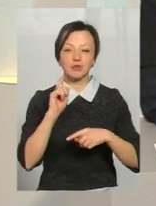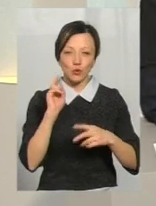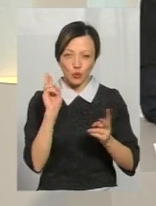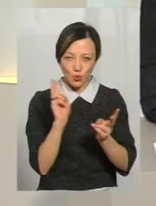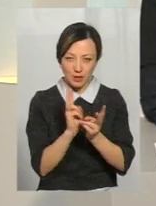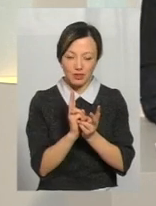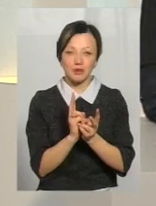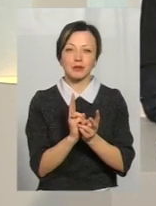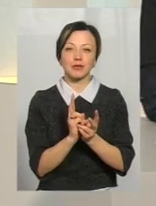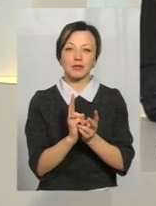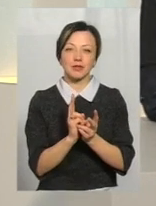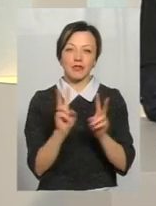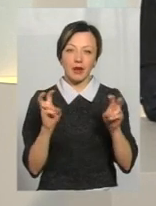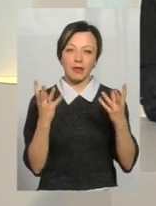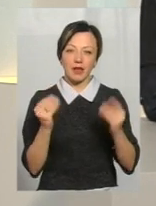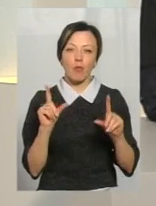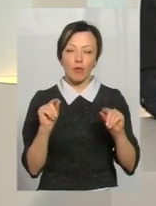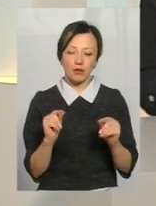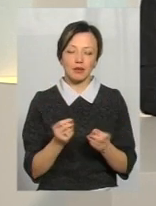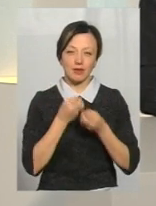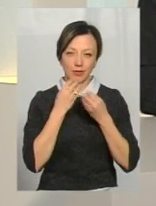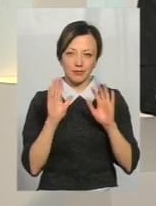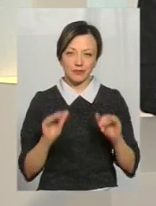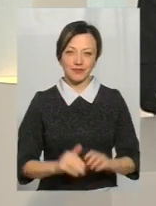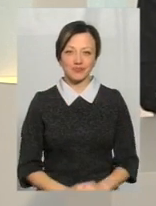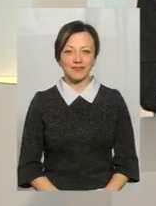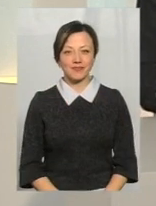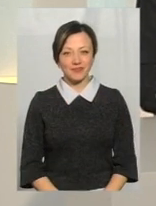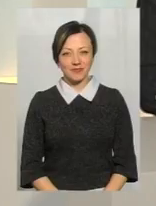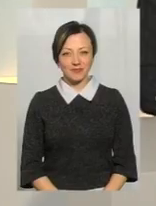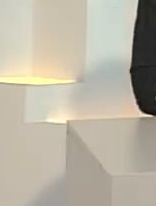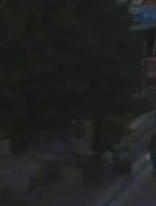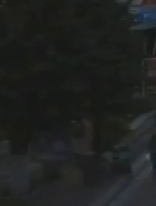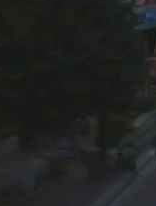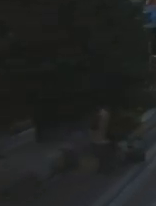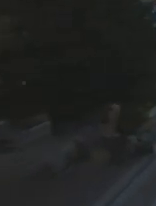у темі дня вже у понеділок. Тому до наступних зустрічей.